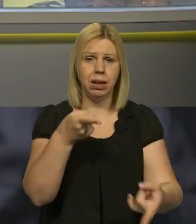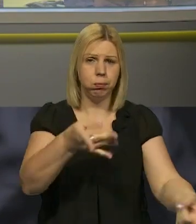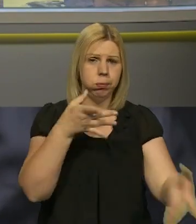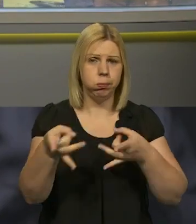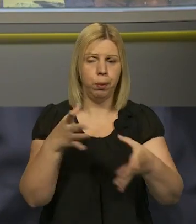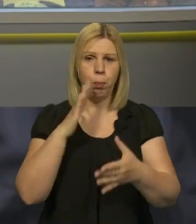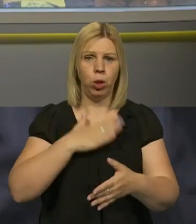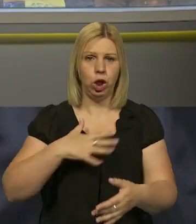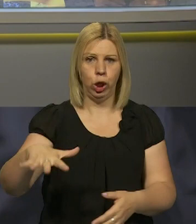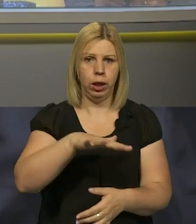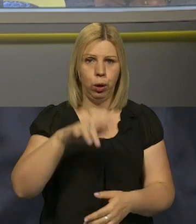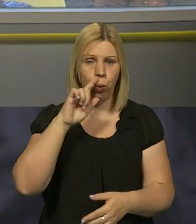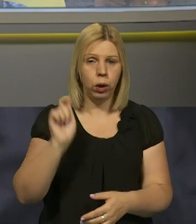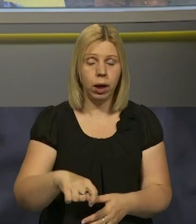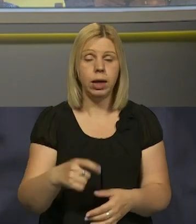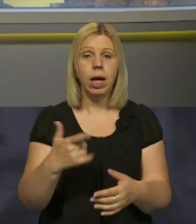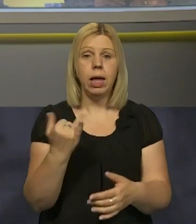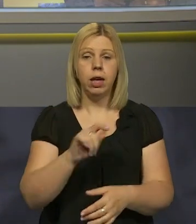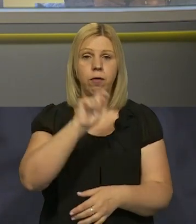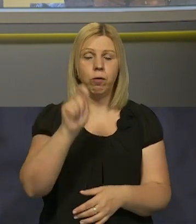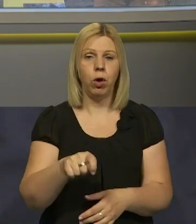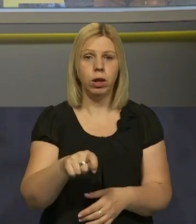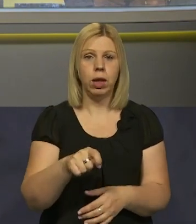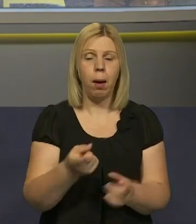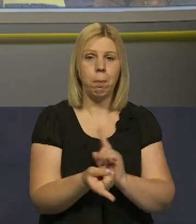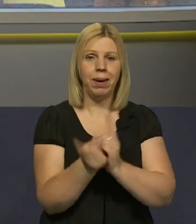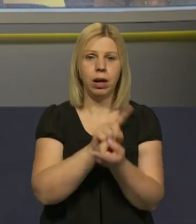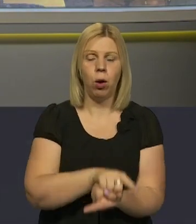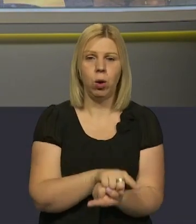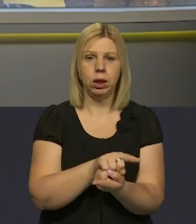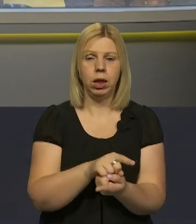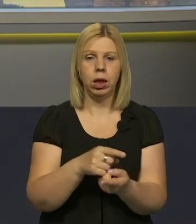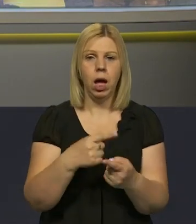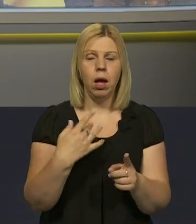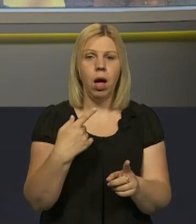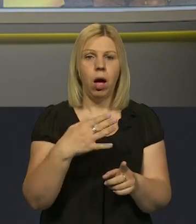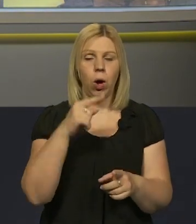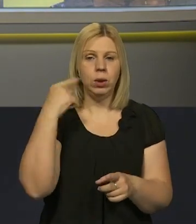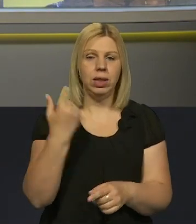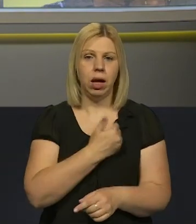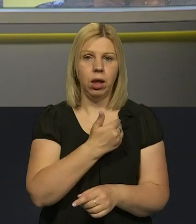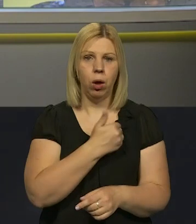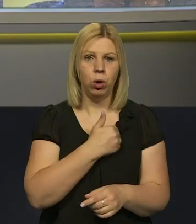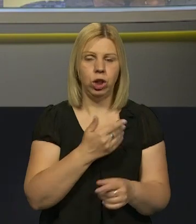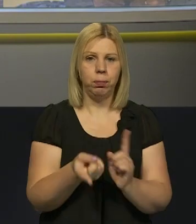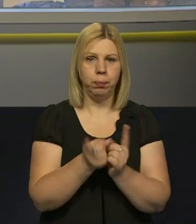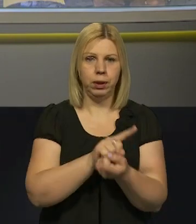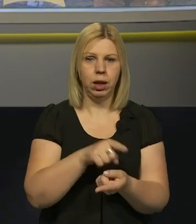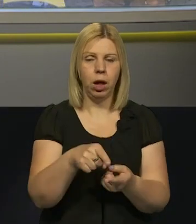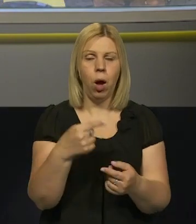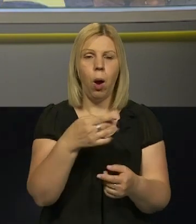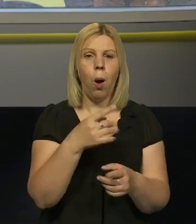ударів по нашій території. І війна переходить в стадію позиційної. Росія намагається її перевести в стадію